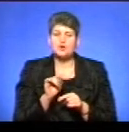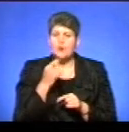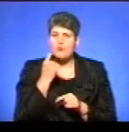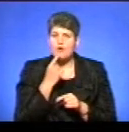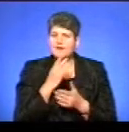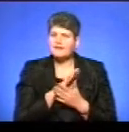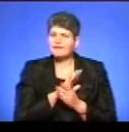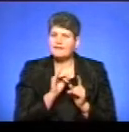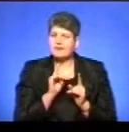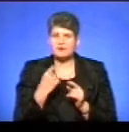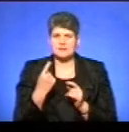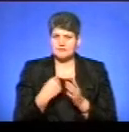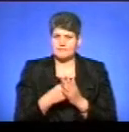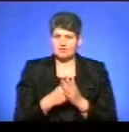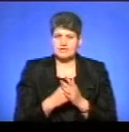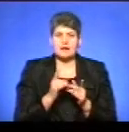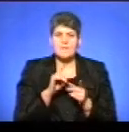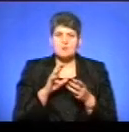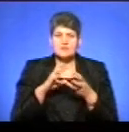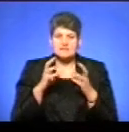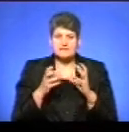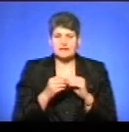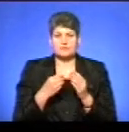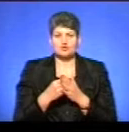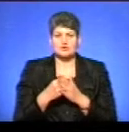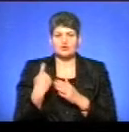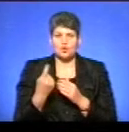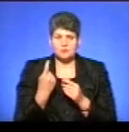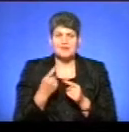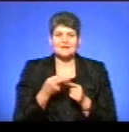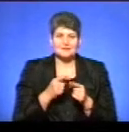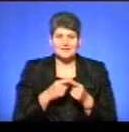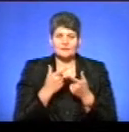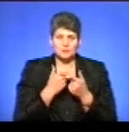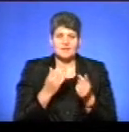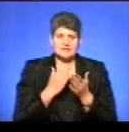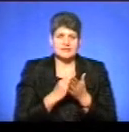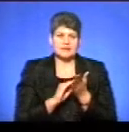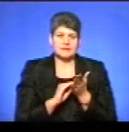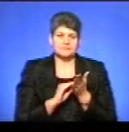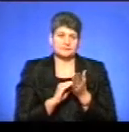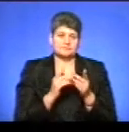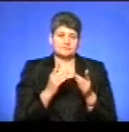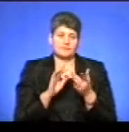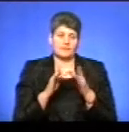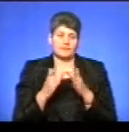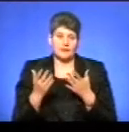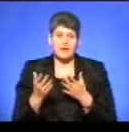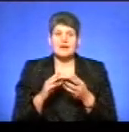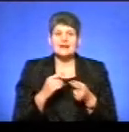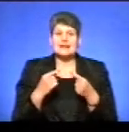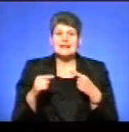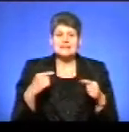тільки про обласний бюджет, а також про зведений бюджет області. Власне, така інформація є оприлюднена. Різниця між